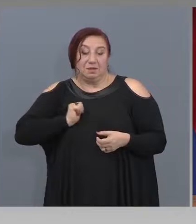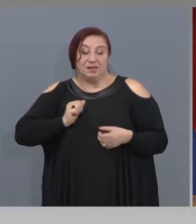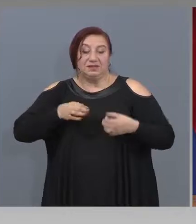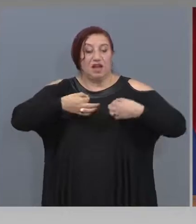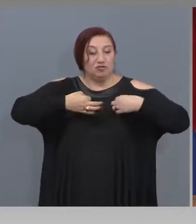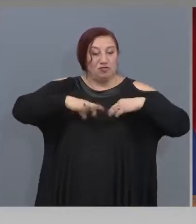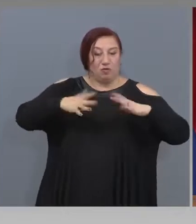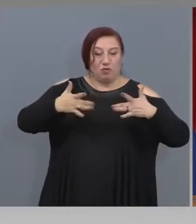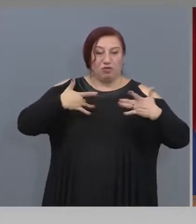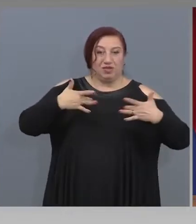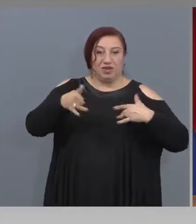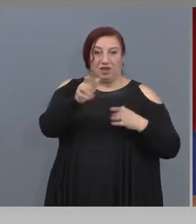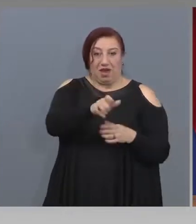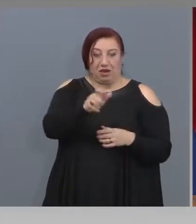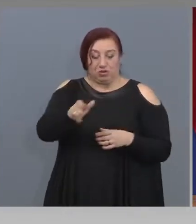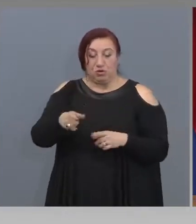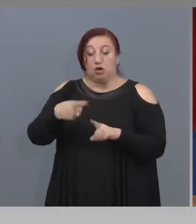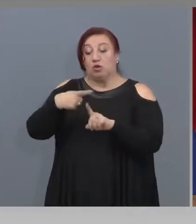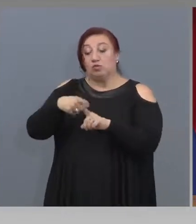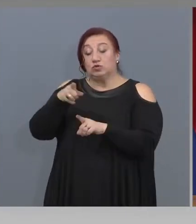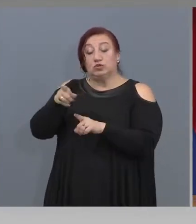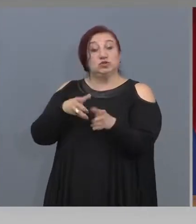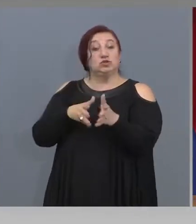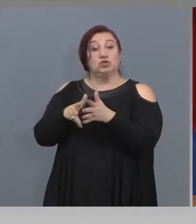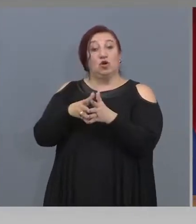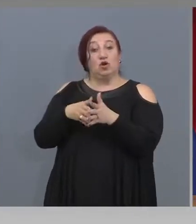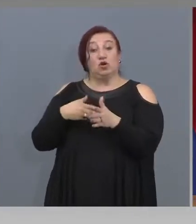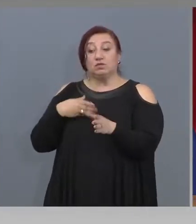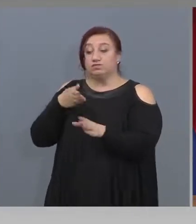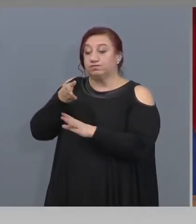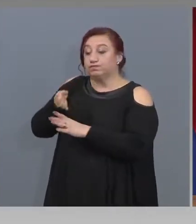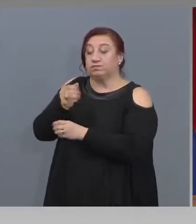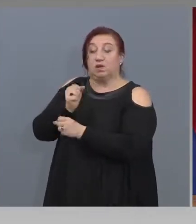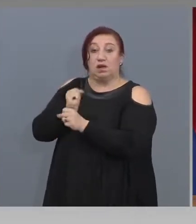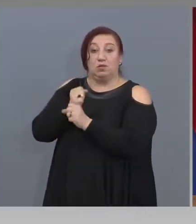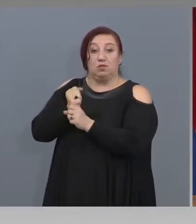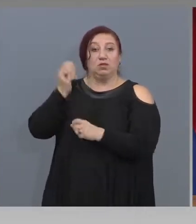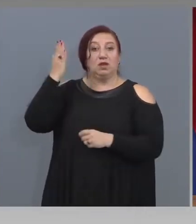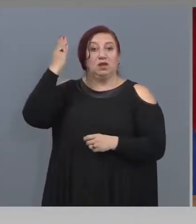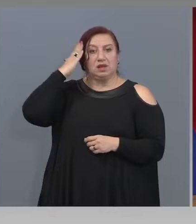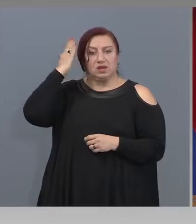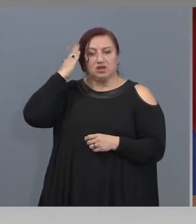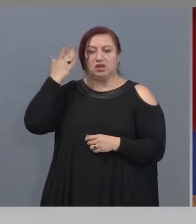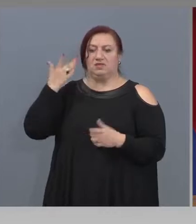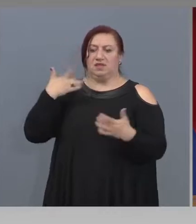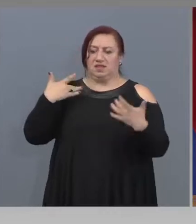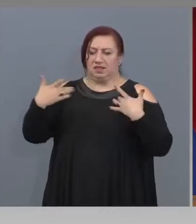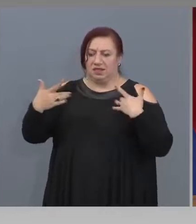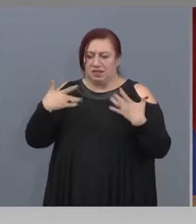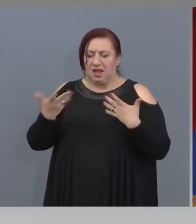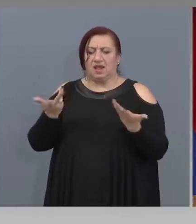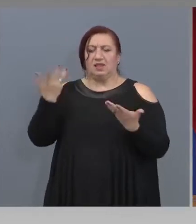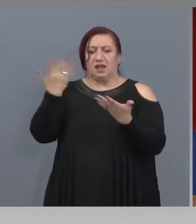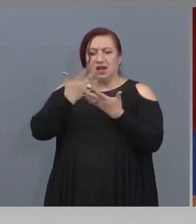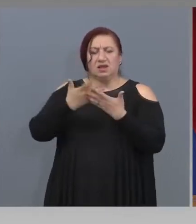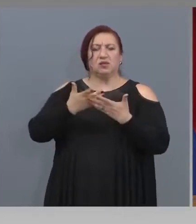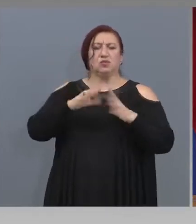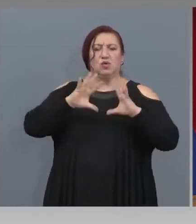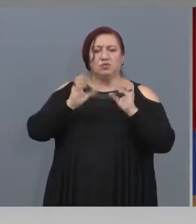сектор, и на хората, заети в държавни и областни общински институти.